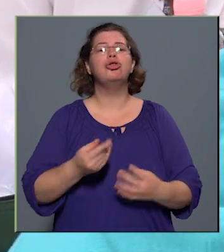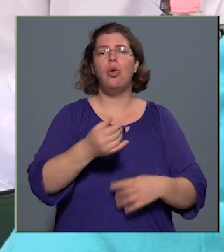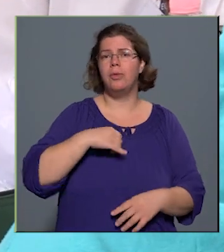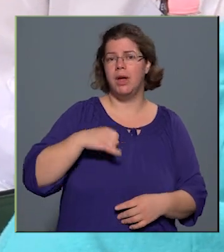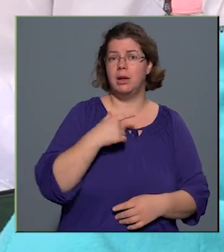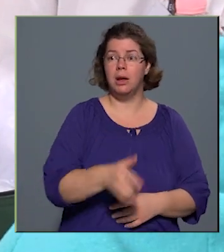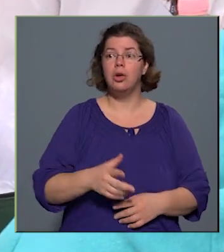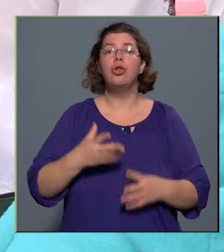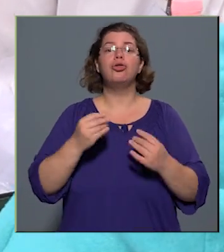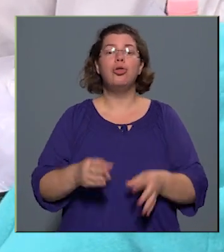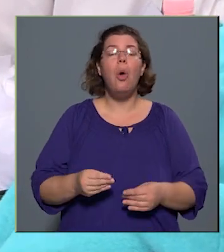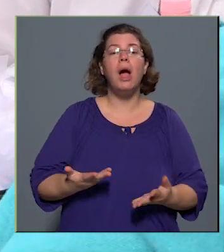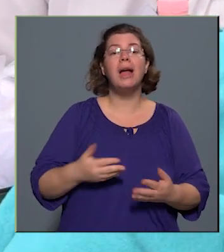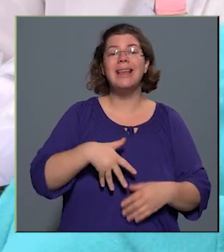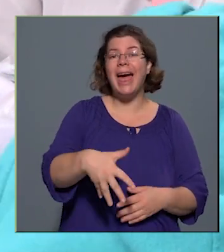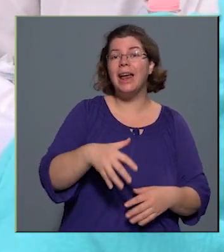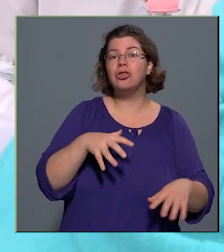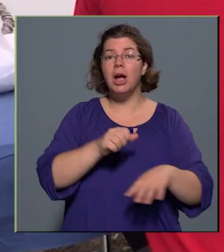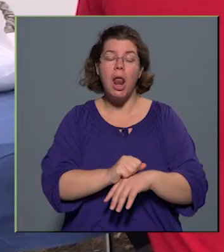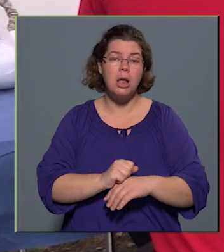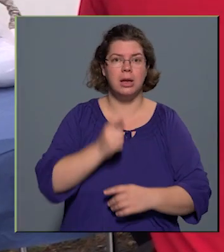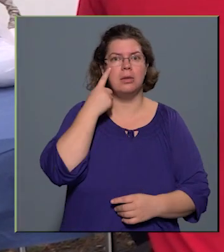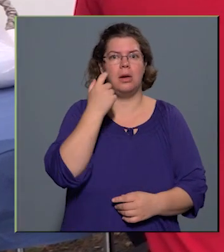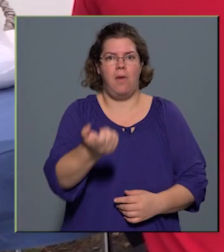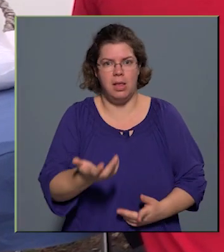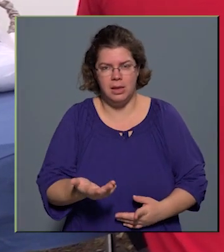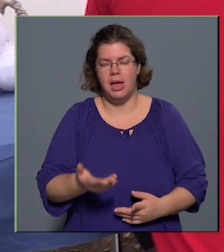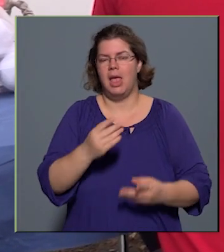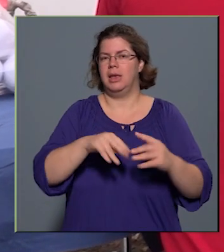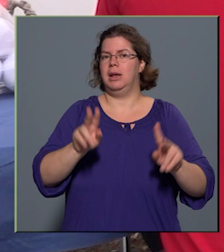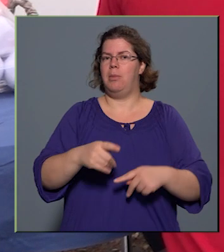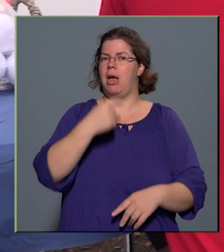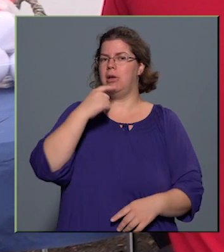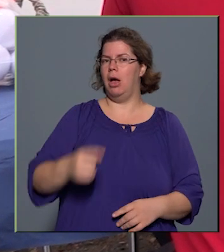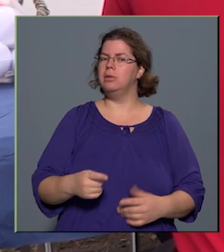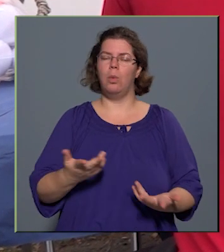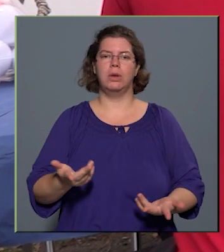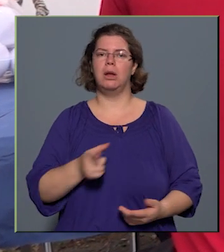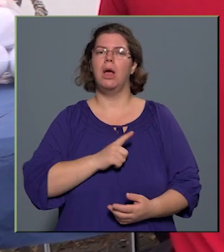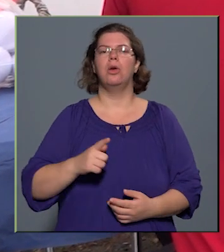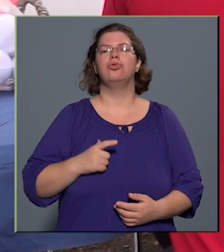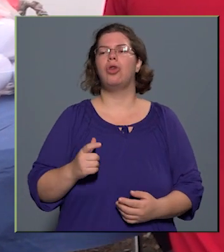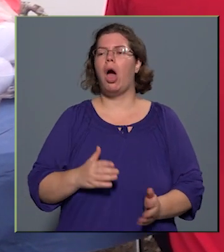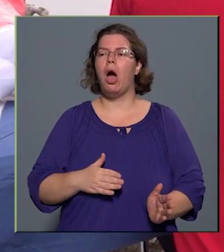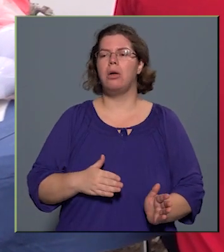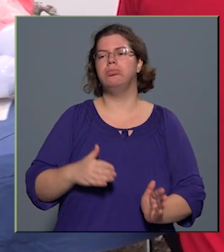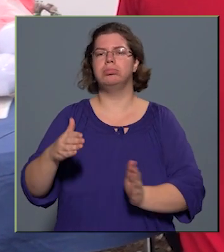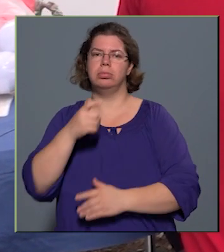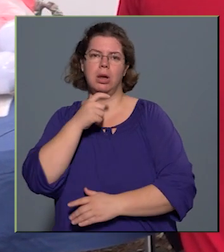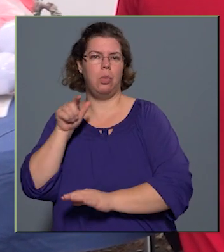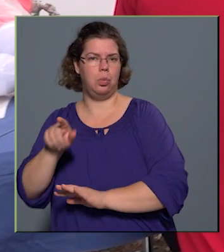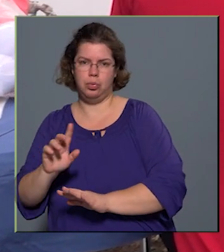sokan a terhesség alatt veszik észre, hogy valami nincsen be velük, ezért nem lehet már azt mondani, hogy ez csak a kitoldott korosztálynak